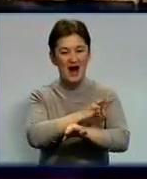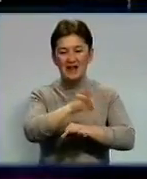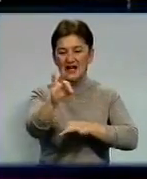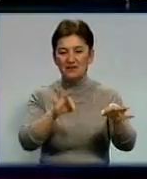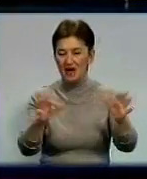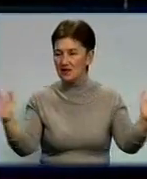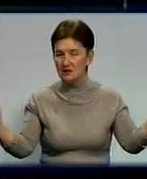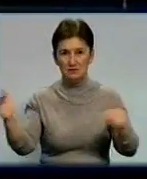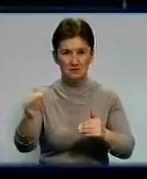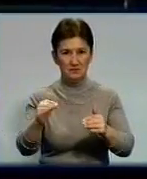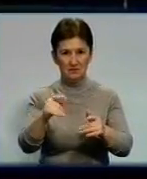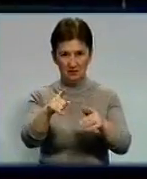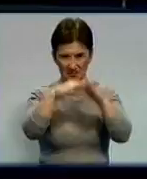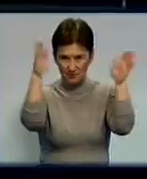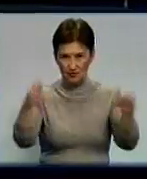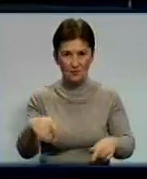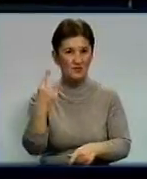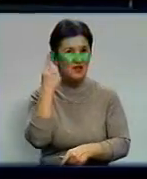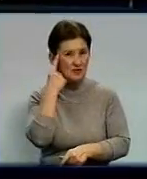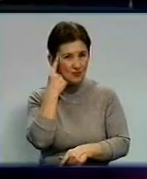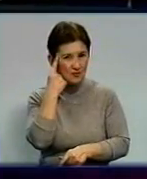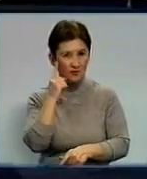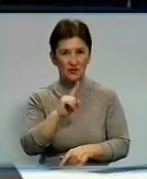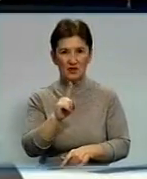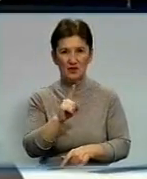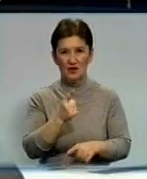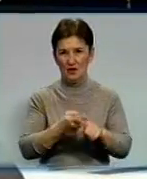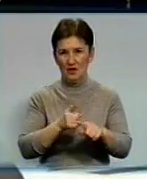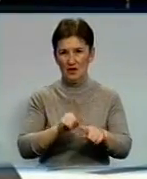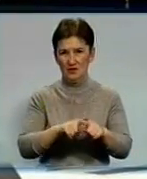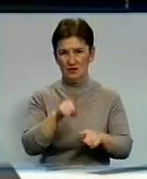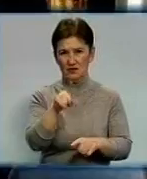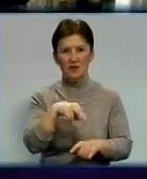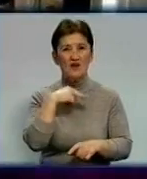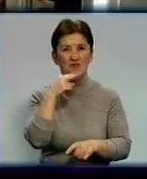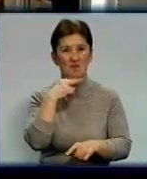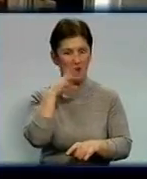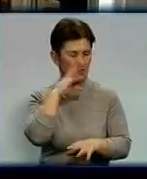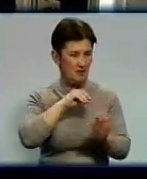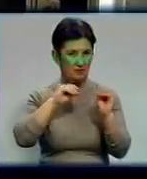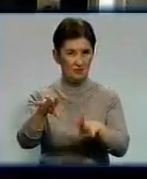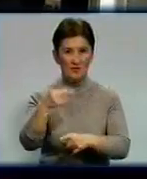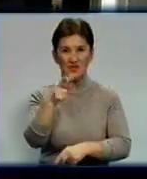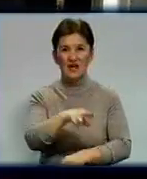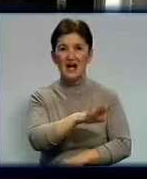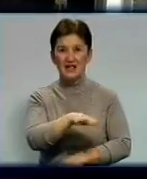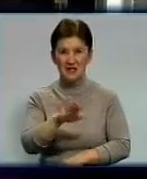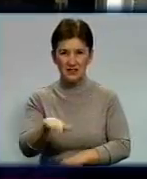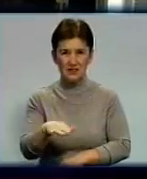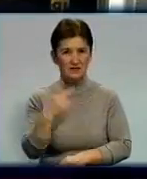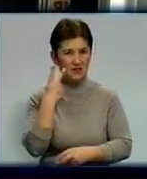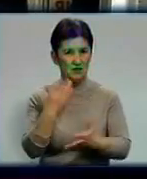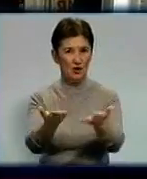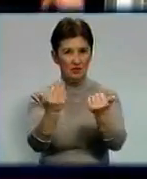значення. Я думаю, умні діти не обращають на ці кіоски увагу. Для дітей спеціально ми беремо паспорт, правильно?